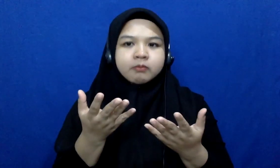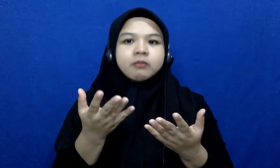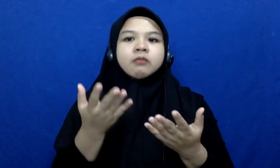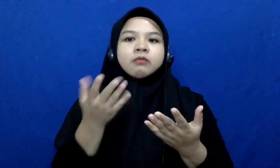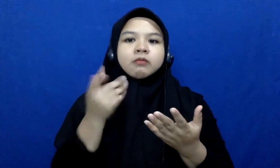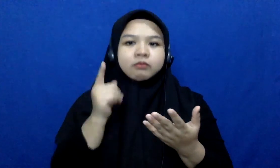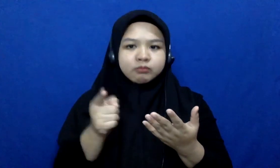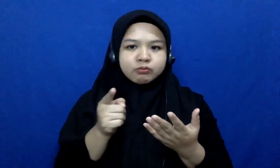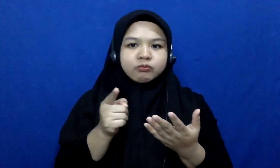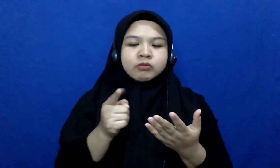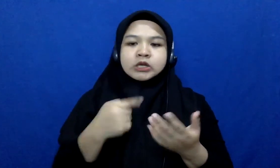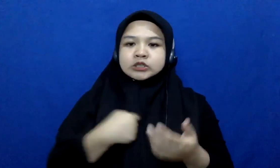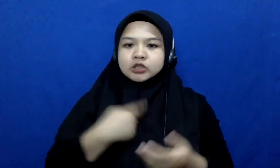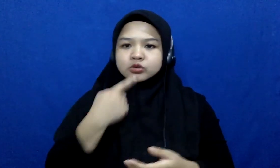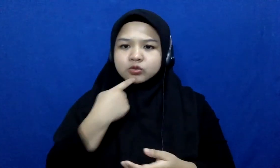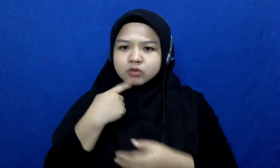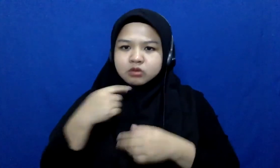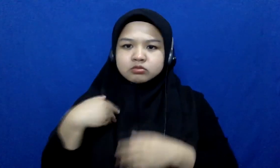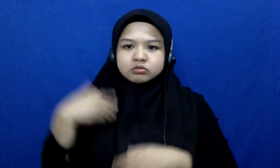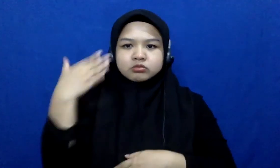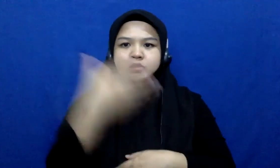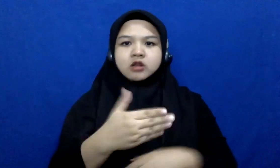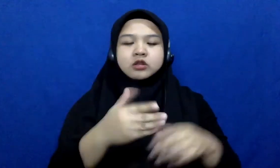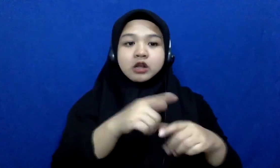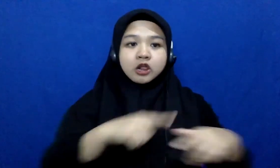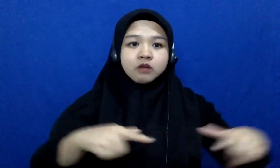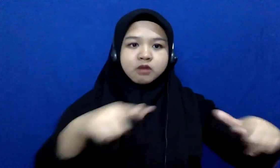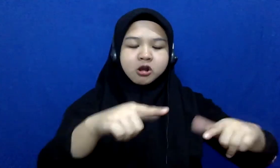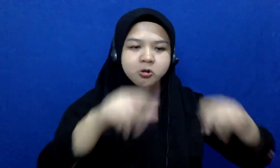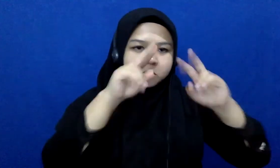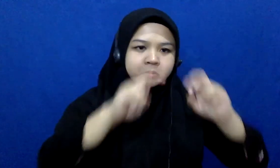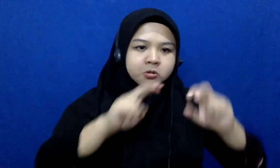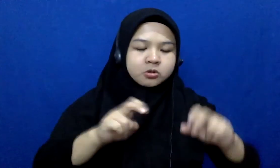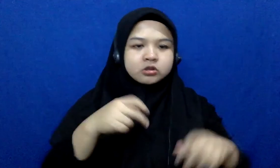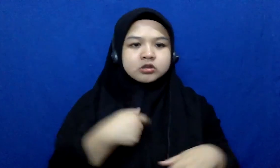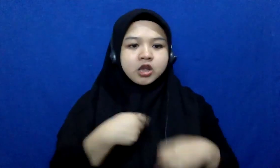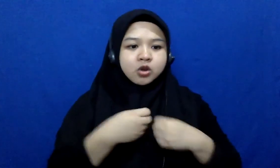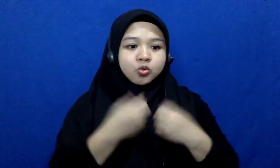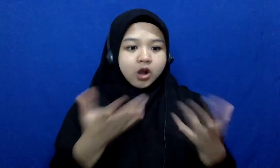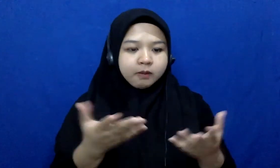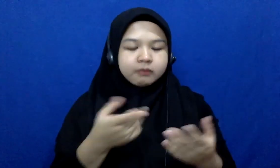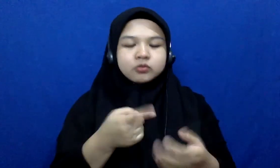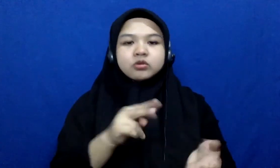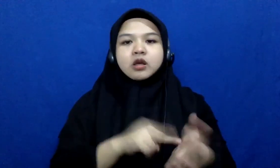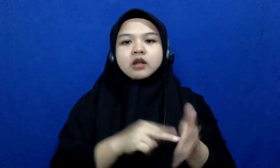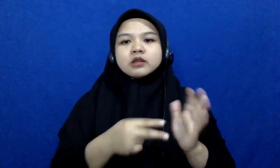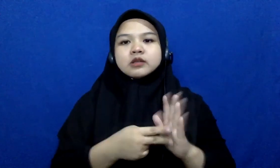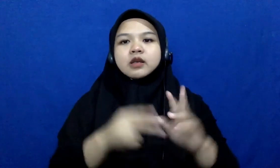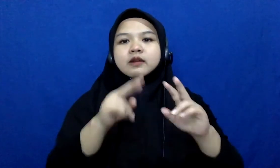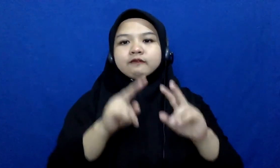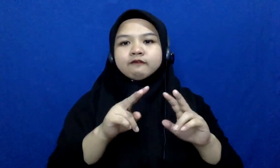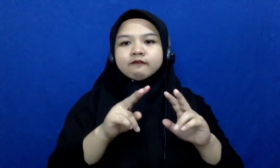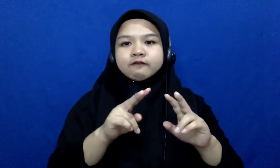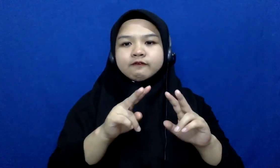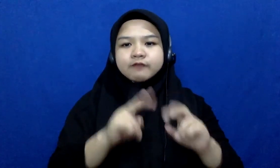saya coba telisik ke lapangan gitu kan saya ungkap ini baru investigasi nah